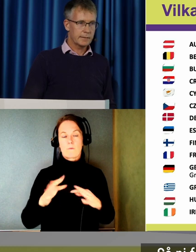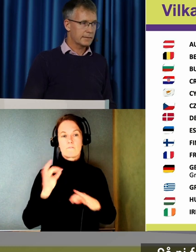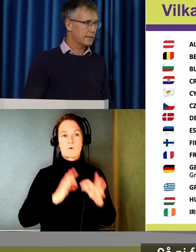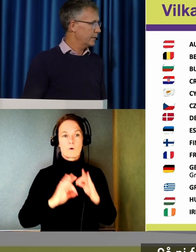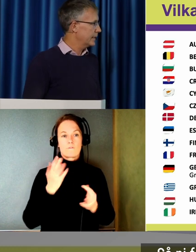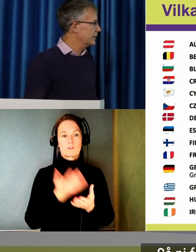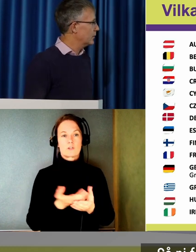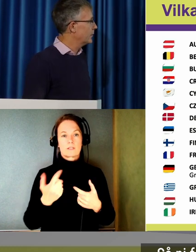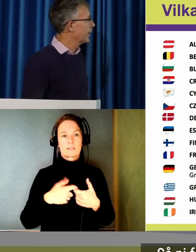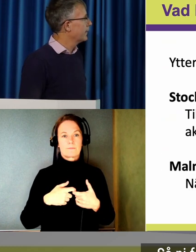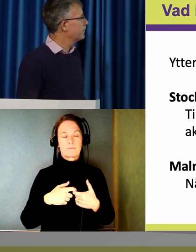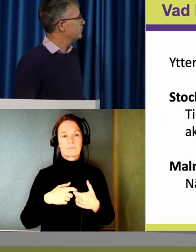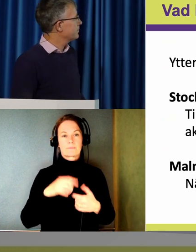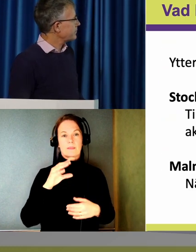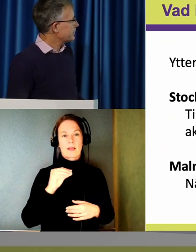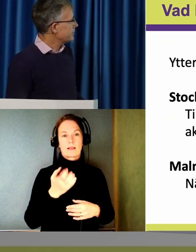kring Accessible EU.